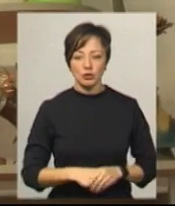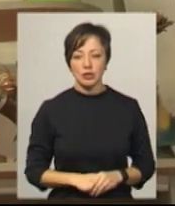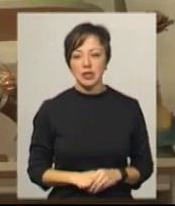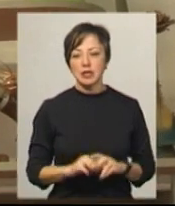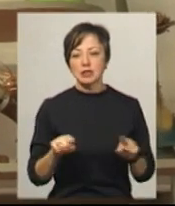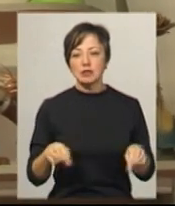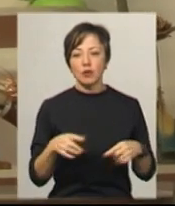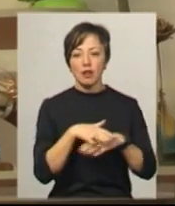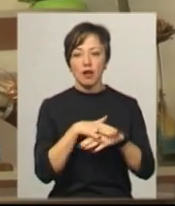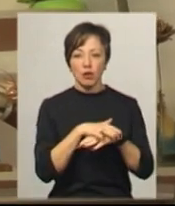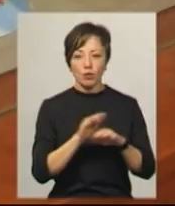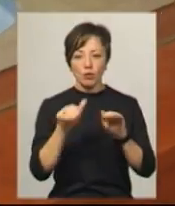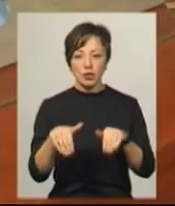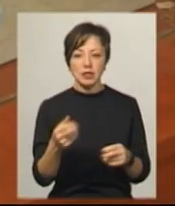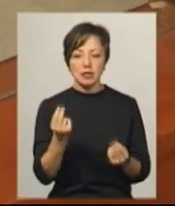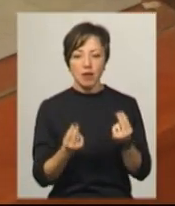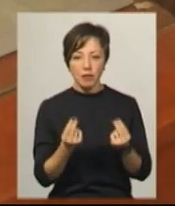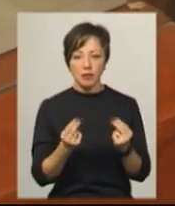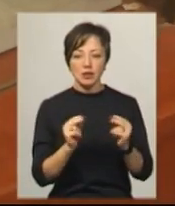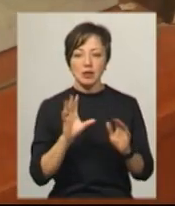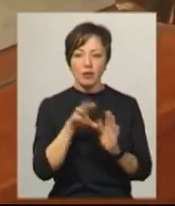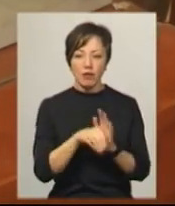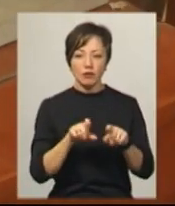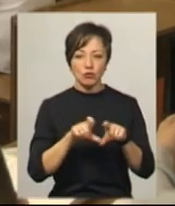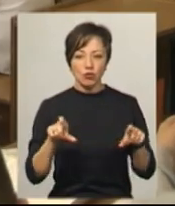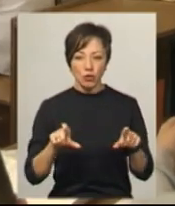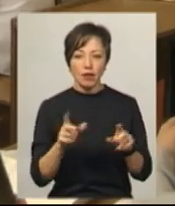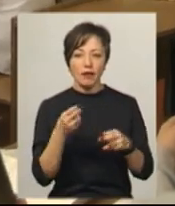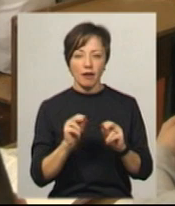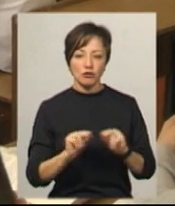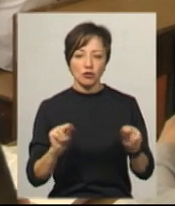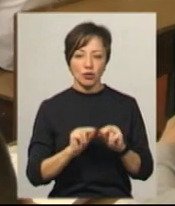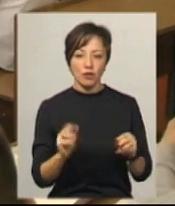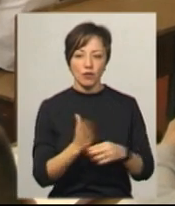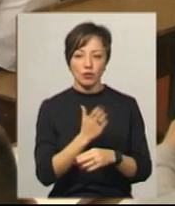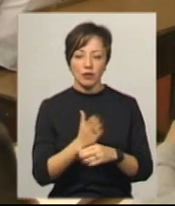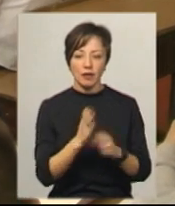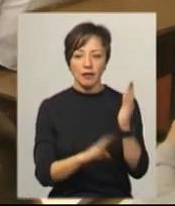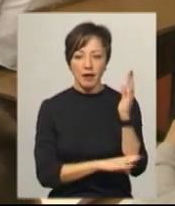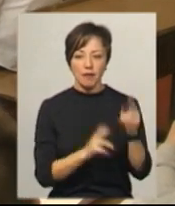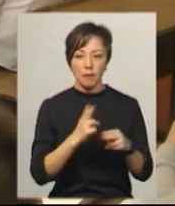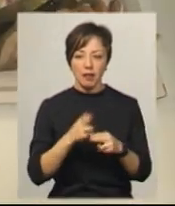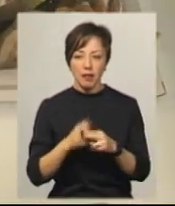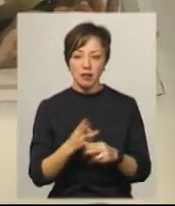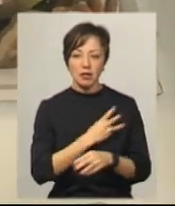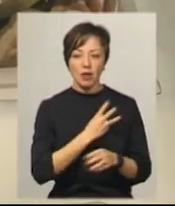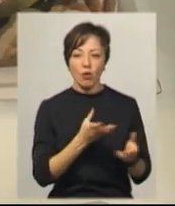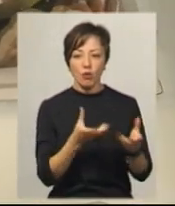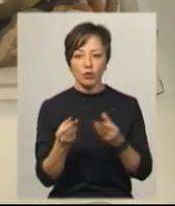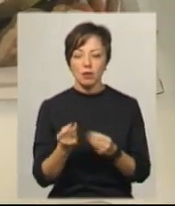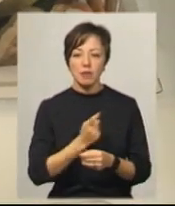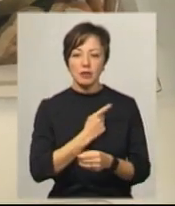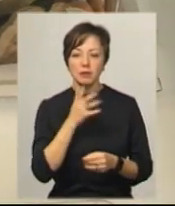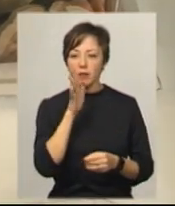Створення народних подільських забавок Володимир Журбіцький запровадив у школах, де вчителює. Виготовляють їх учні з дерева і металу. Для заохочення школярів